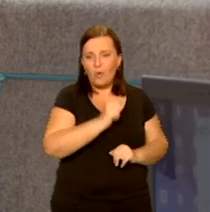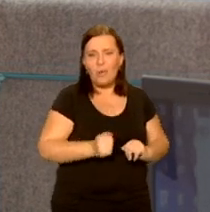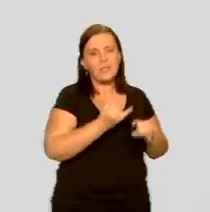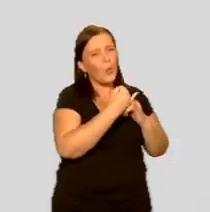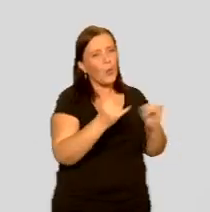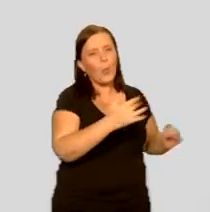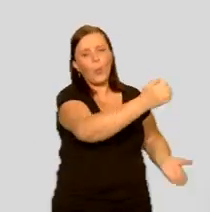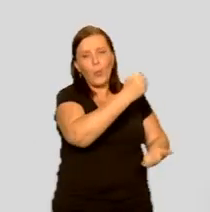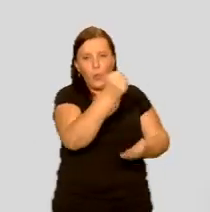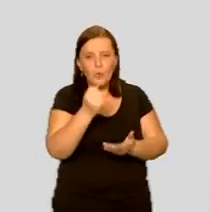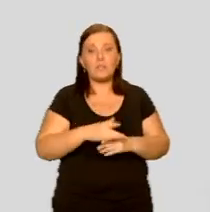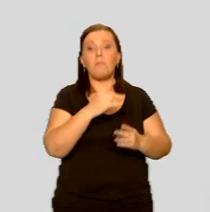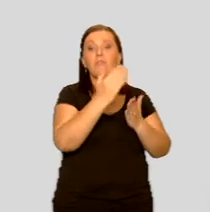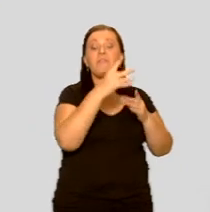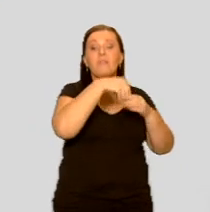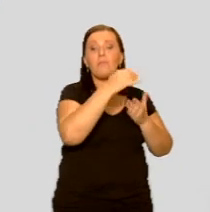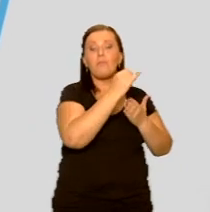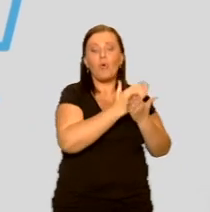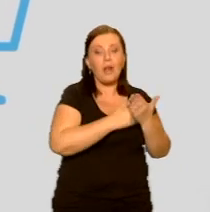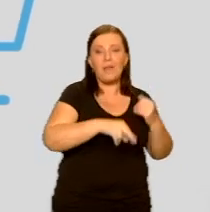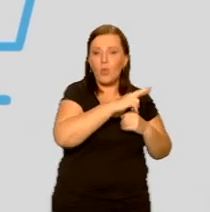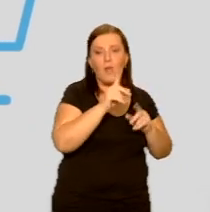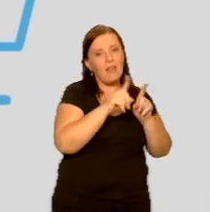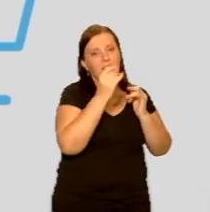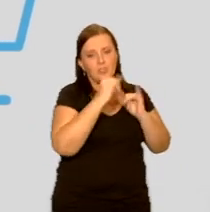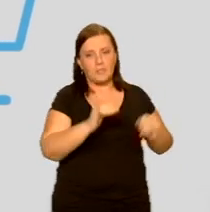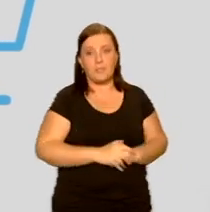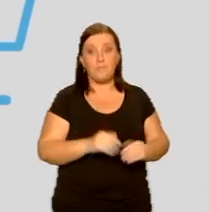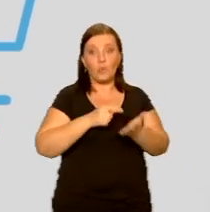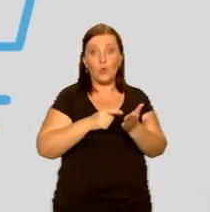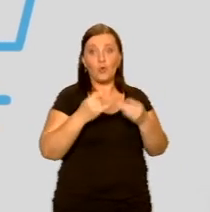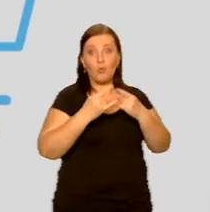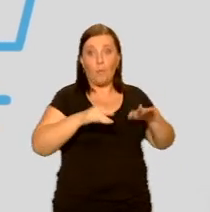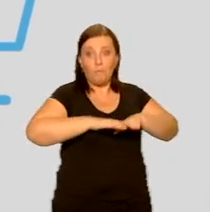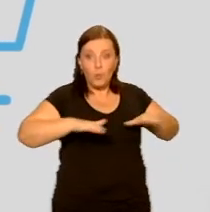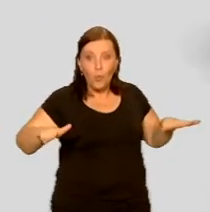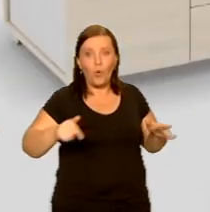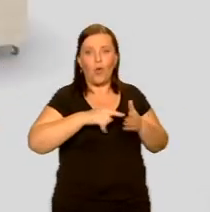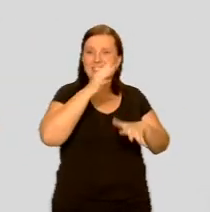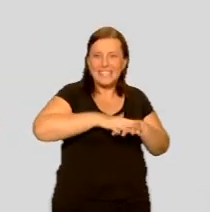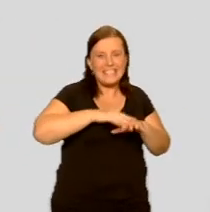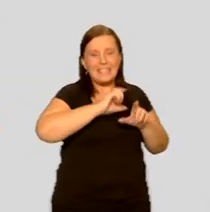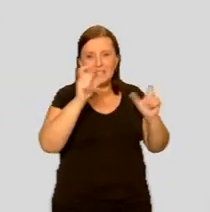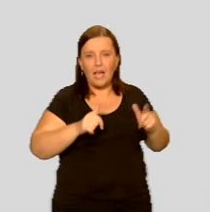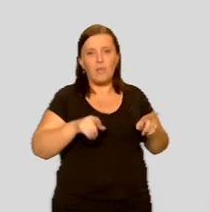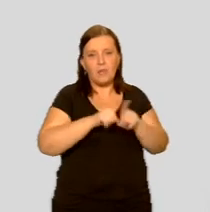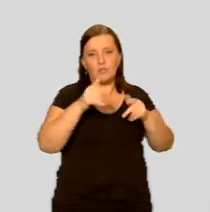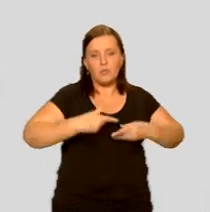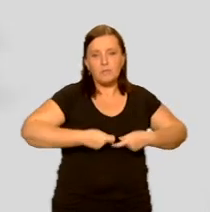nie tylko z programów regionalnych. Chcę powiedzieć, że właśnie te biurko i cały ten system możemy również promować na targach,